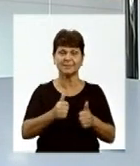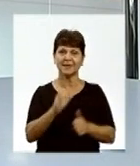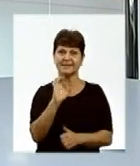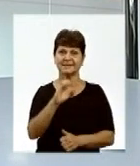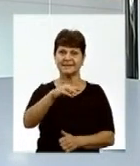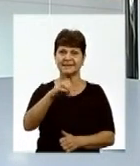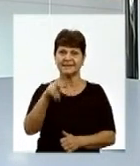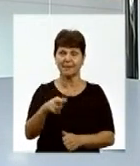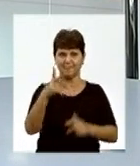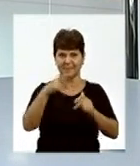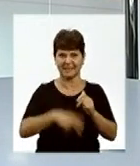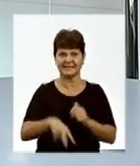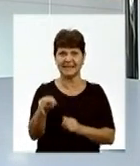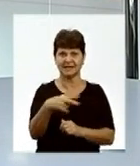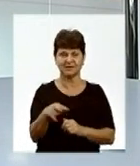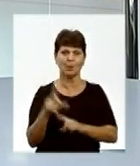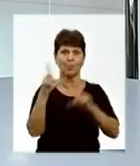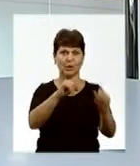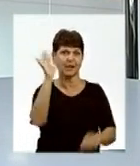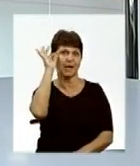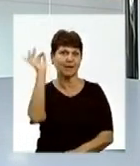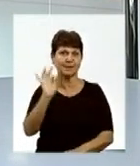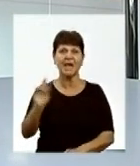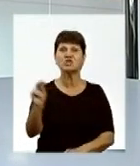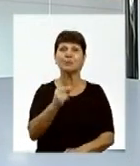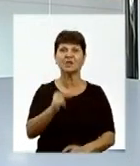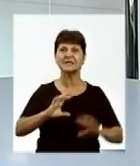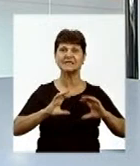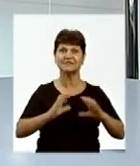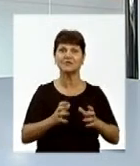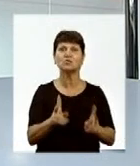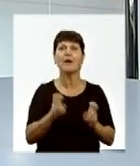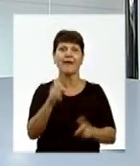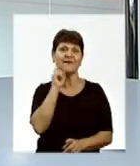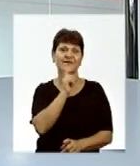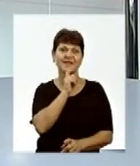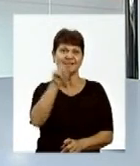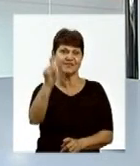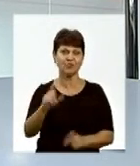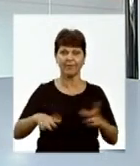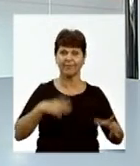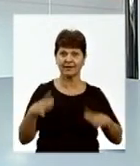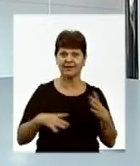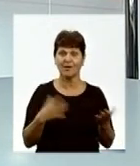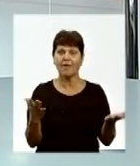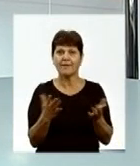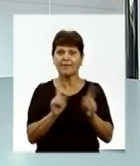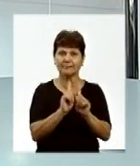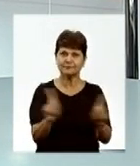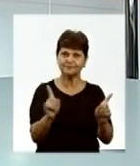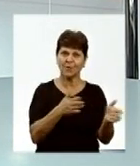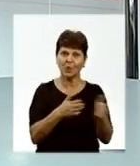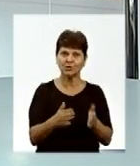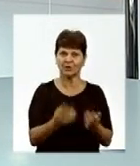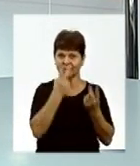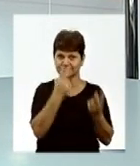степу. І вже наприкінці листопада поїдуть до Німеччини на чемпіонат світу. Як вінничанки тренуються, її роззинки готують для